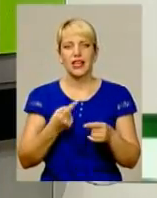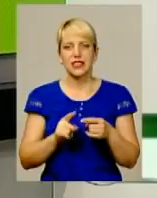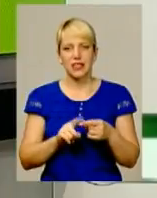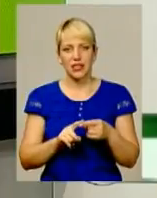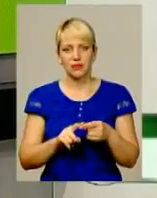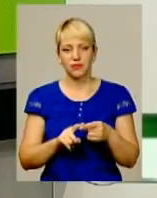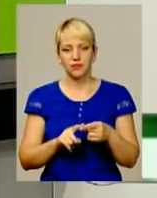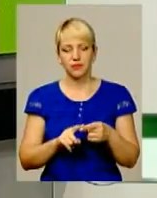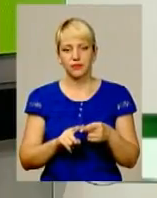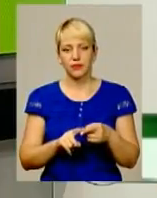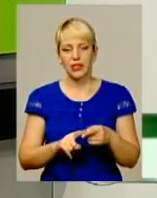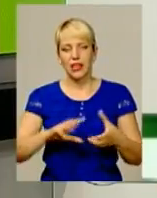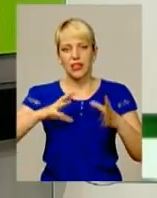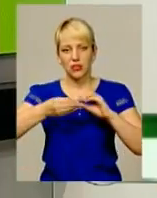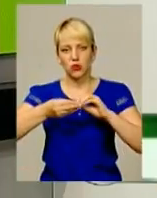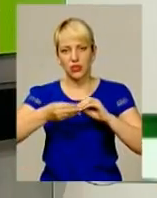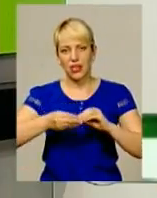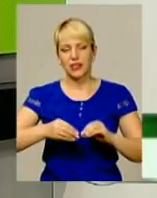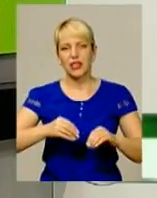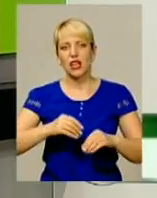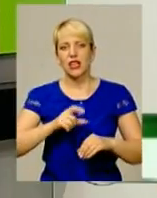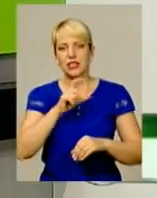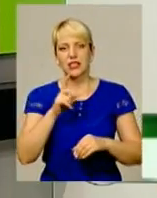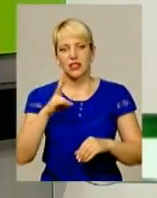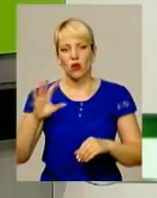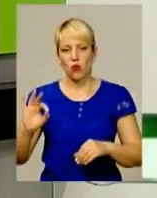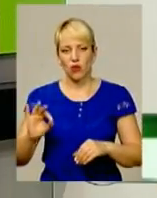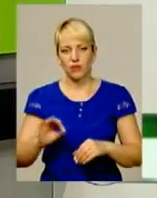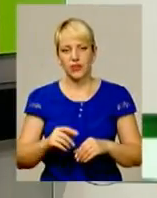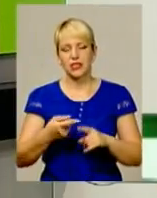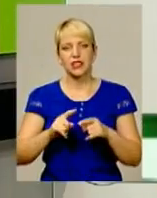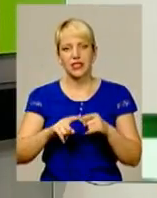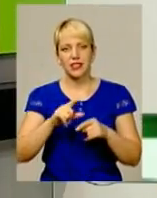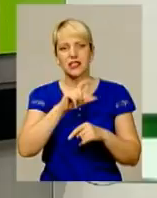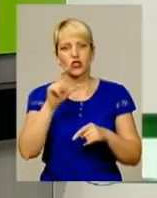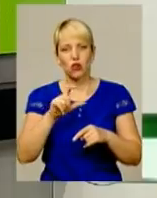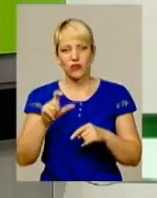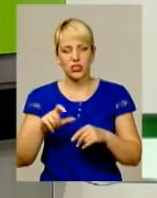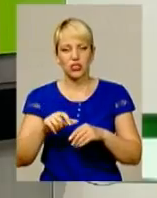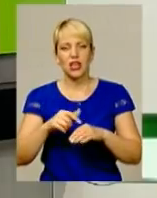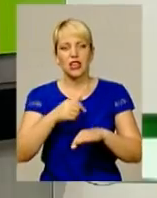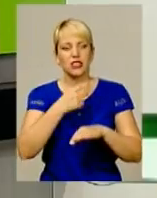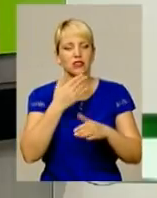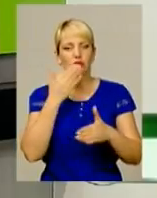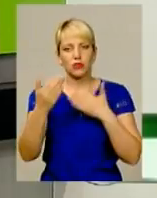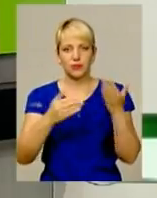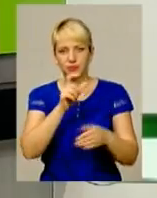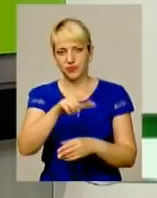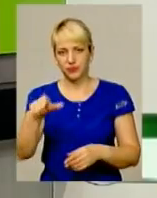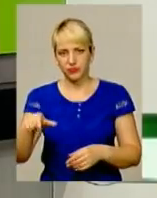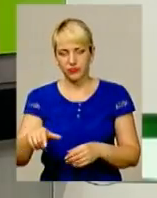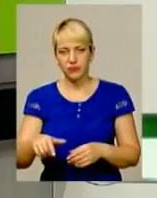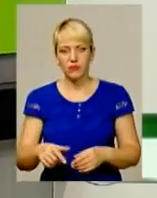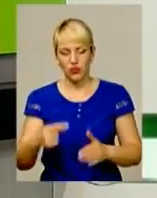з результатів зовнішнього опитування, тобто соціологічні дослідження, як оцінюють роботу мешканці нашого краю,